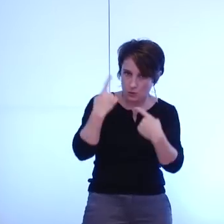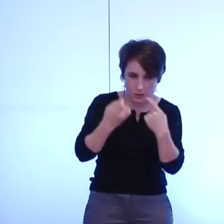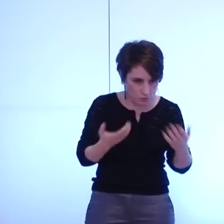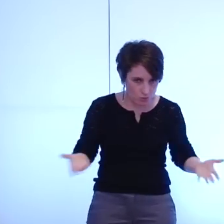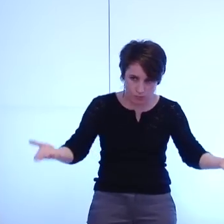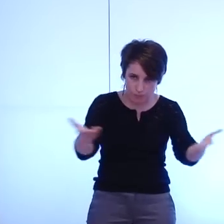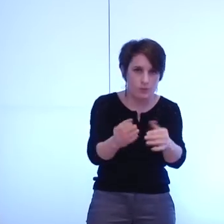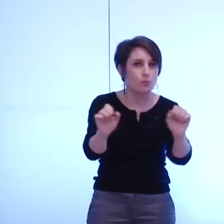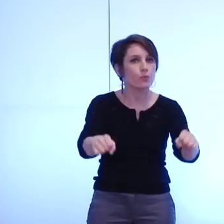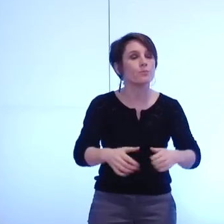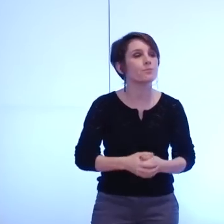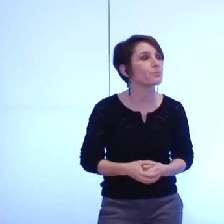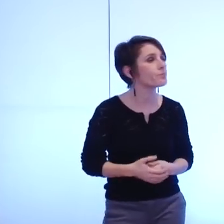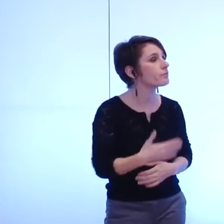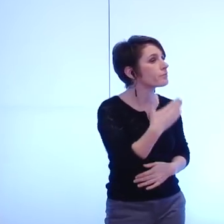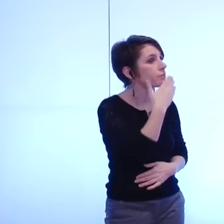je vous remercie